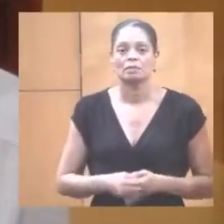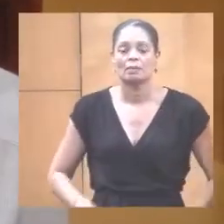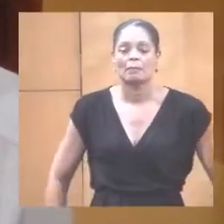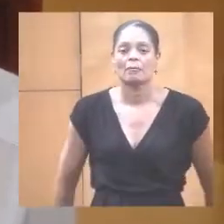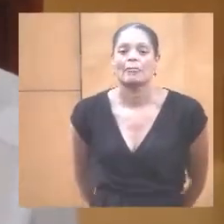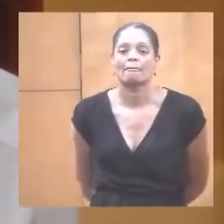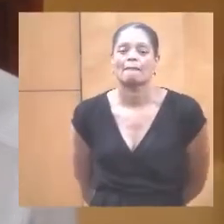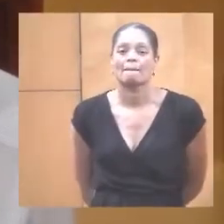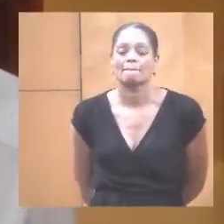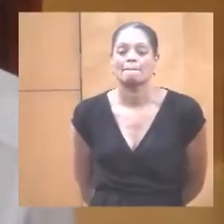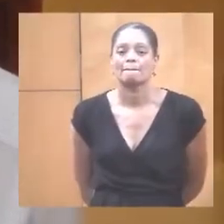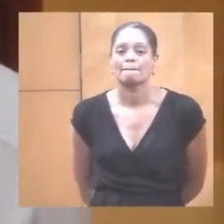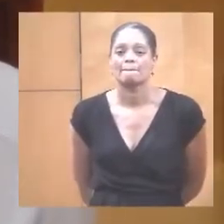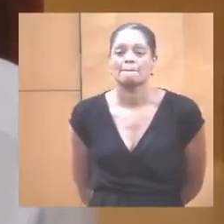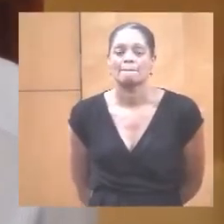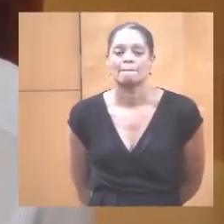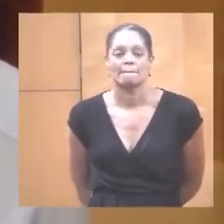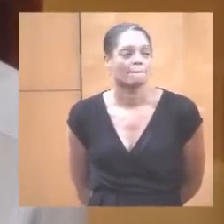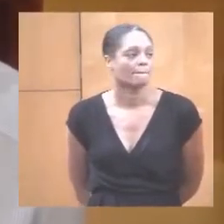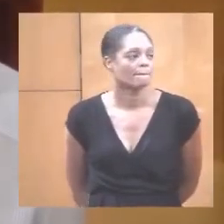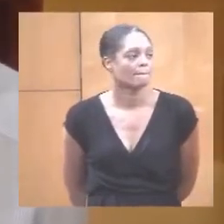Bien, nous pouvons passer au vote.